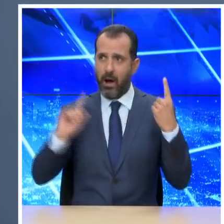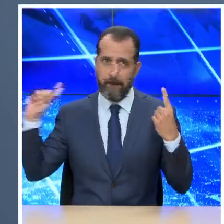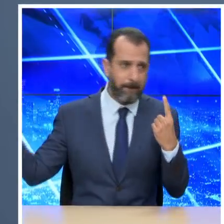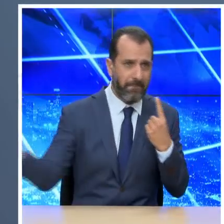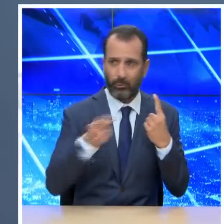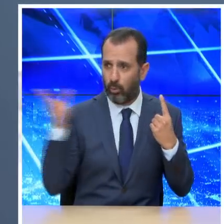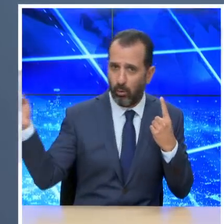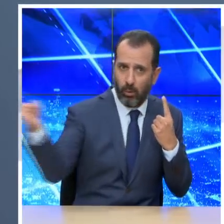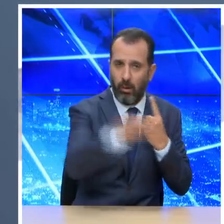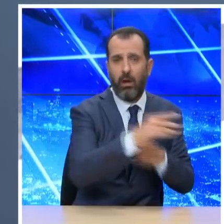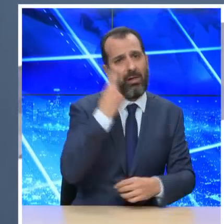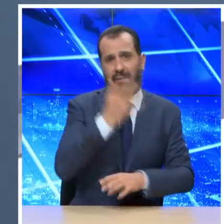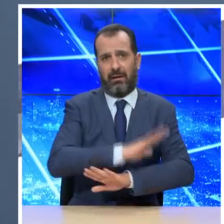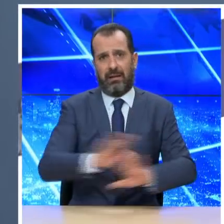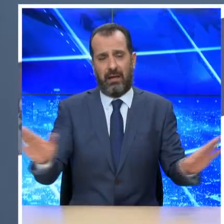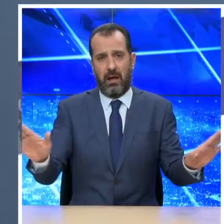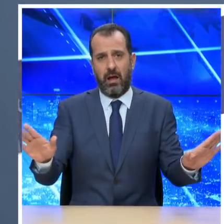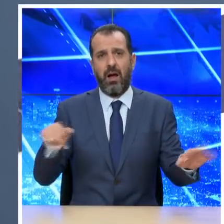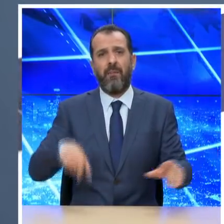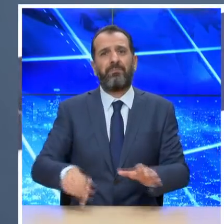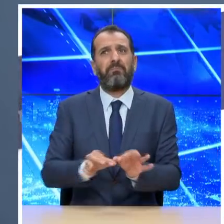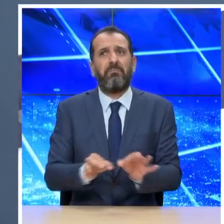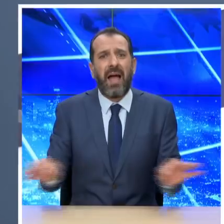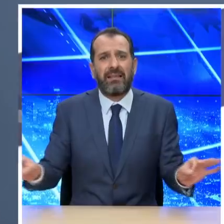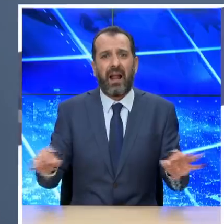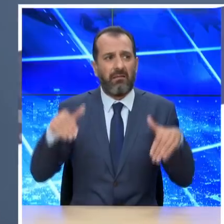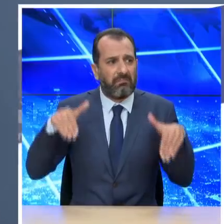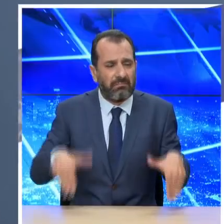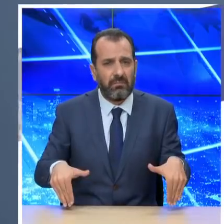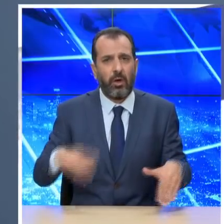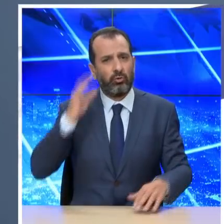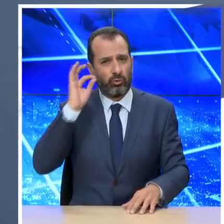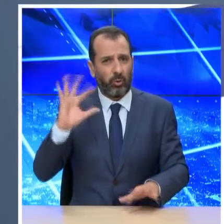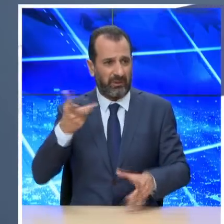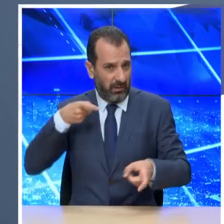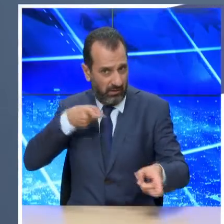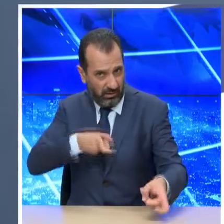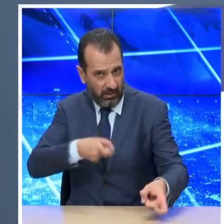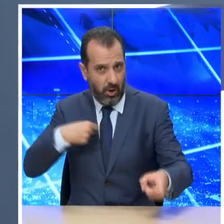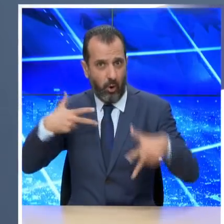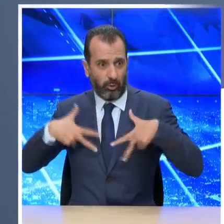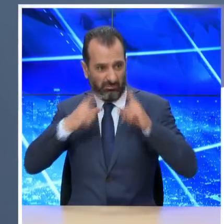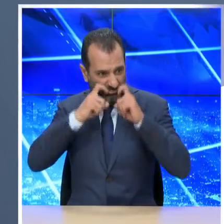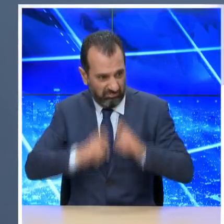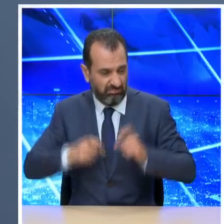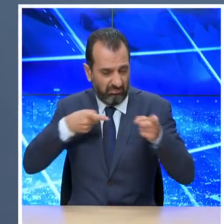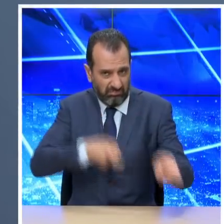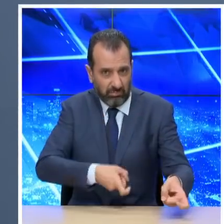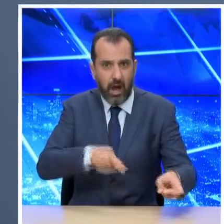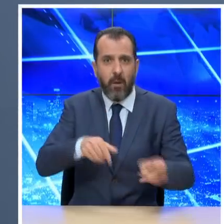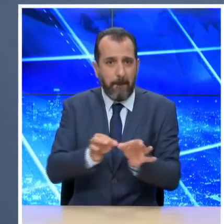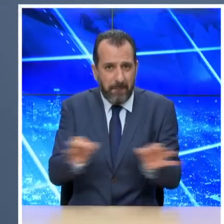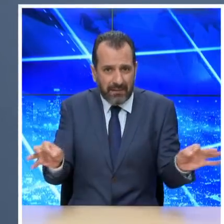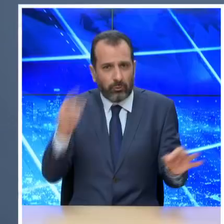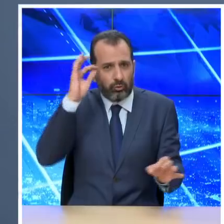χώρας. Η μητήρηση των μέτρων προστασίας δεν έχει να κάνει με την αποφυγή κάποιου καταναγκασμού από την πλευρά του κράτους. Τον εαυτό μας και τους γύρω μας